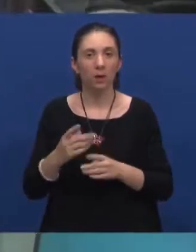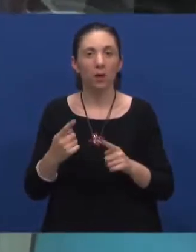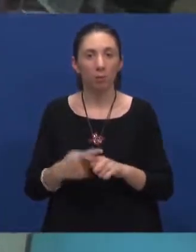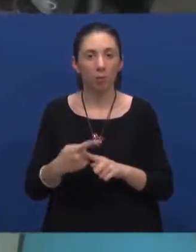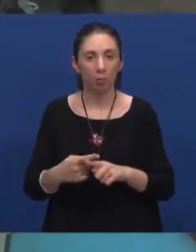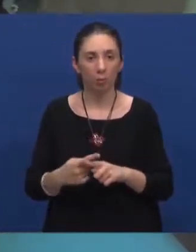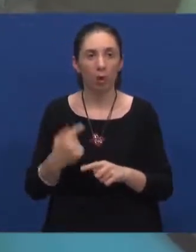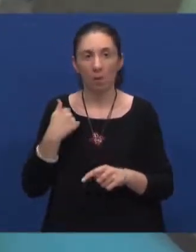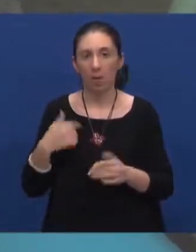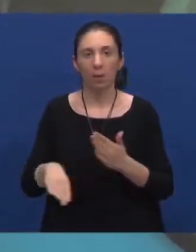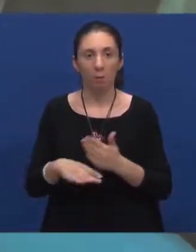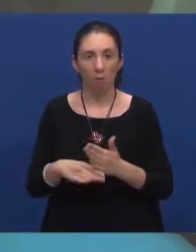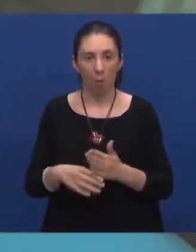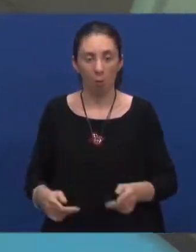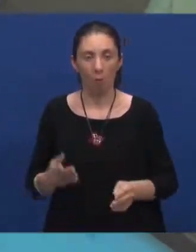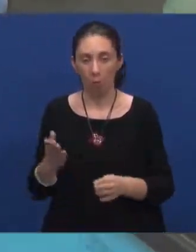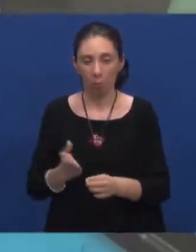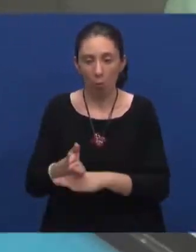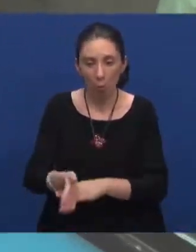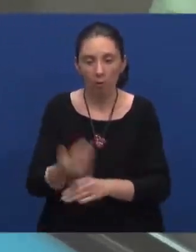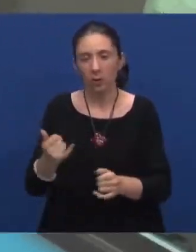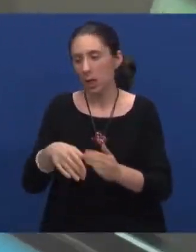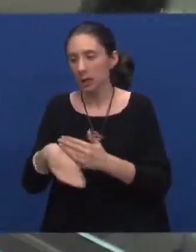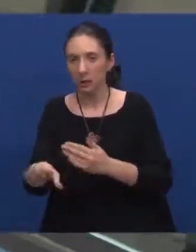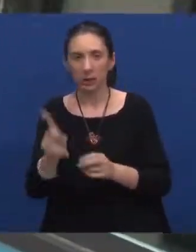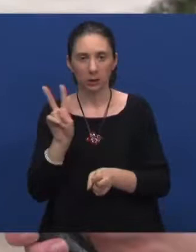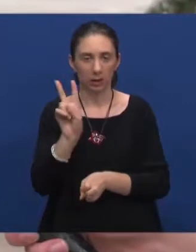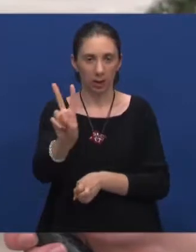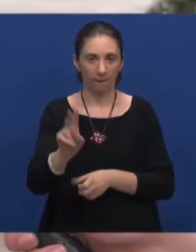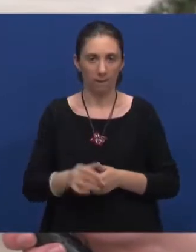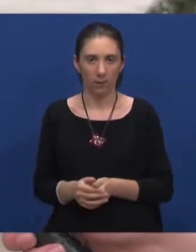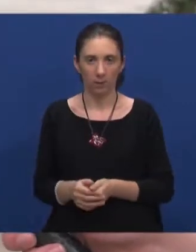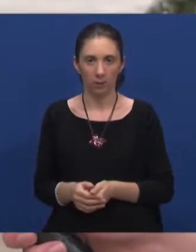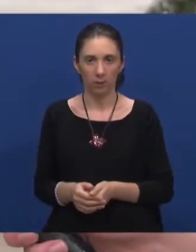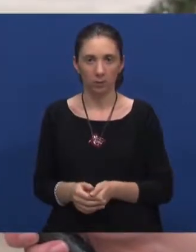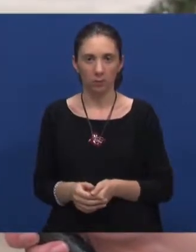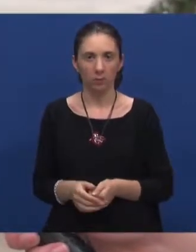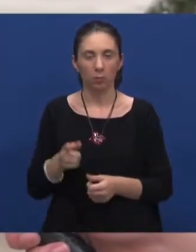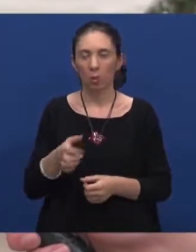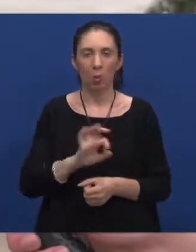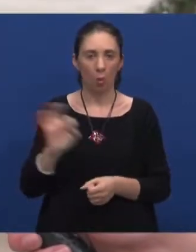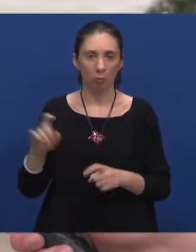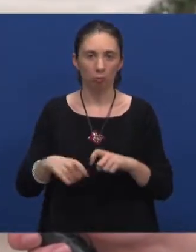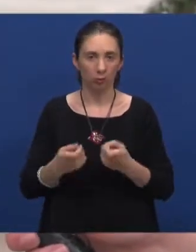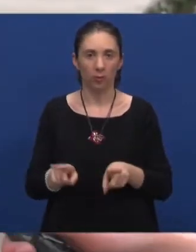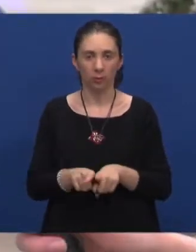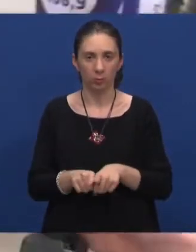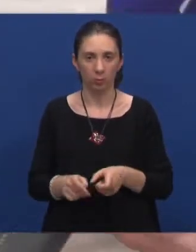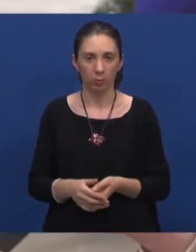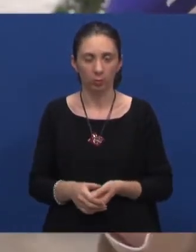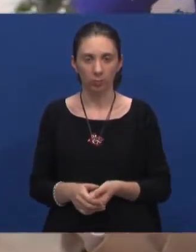puta mi vrlo rado pomognu prilikom izlaska ili ulaska u njega. Tako da je to odlična stvar isto.